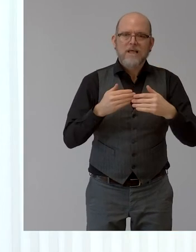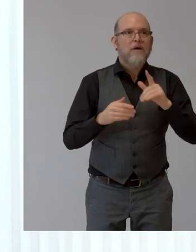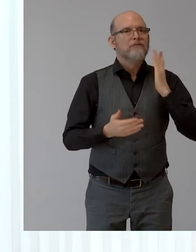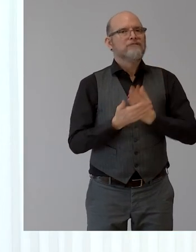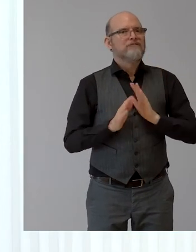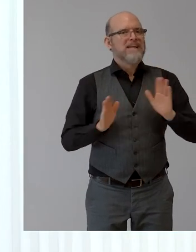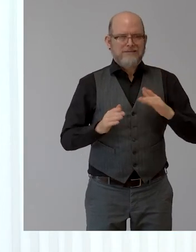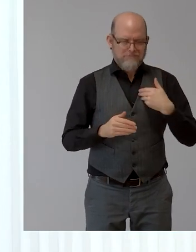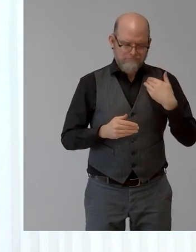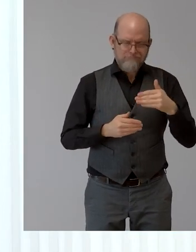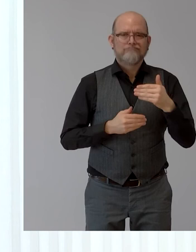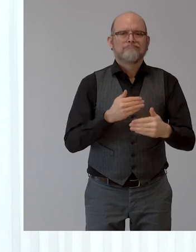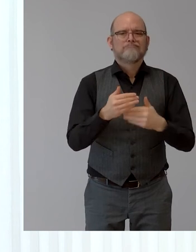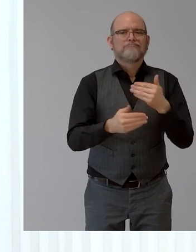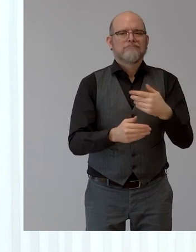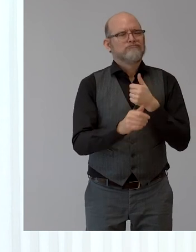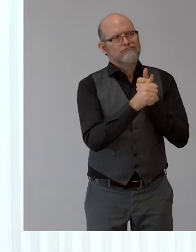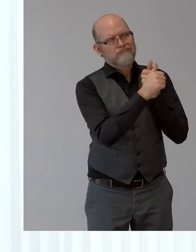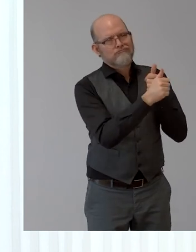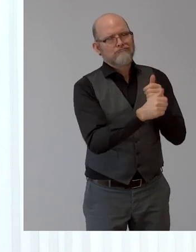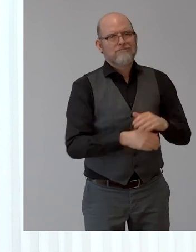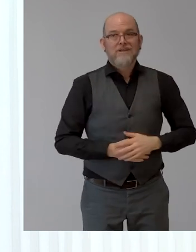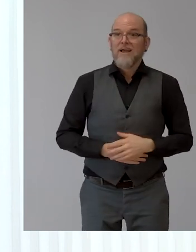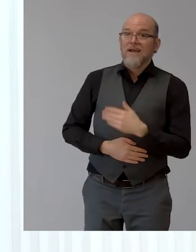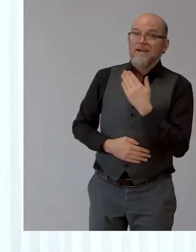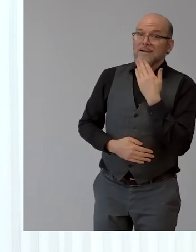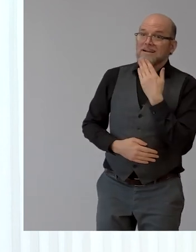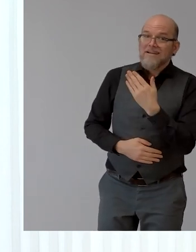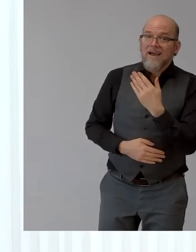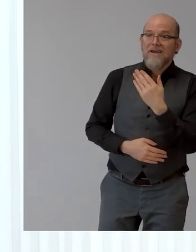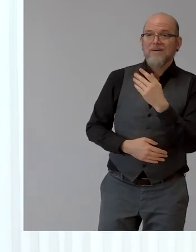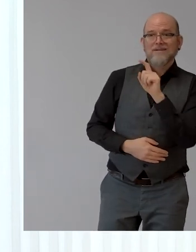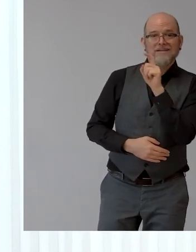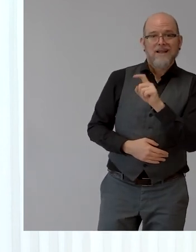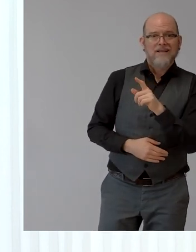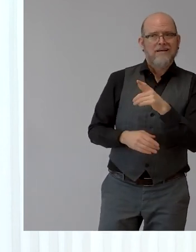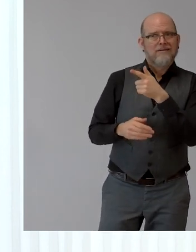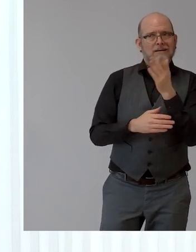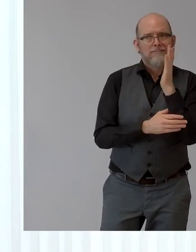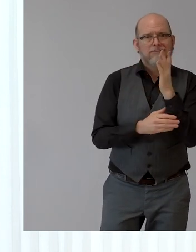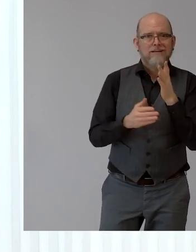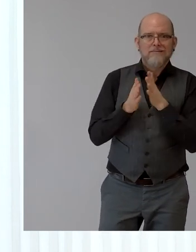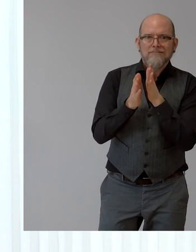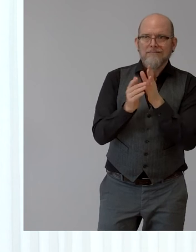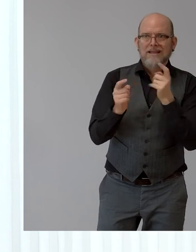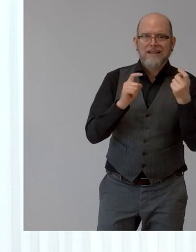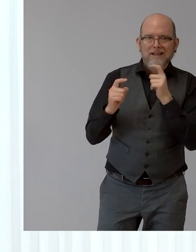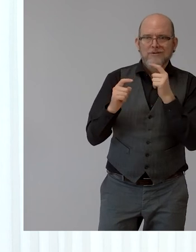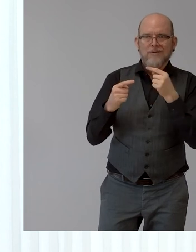Thank you, Mr. Zadratil. Thank you for your time. Thank you for your speech, and also for this engaged discussion. We can really